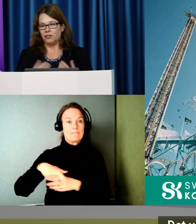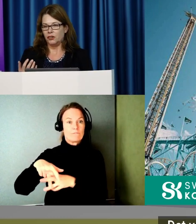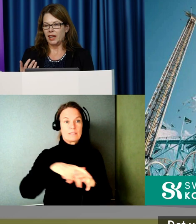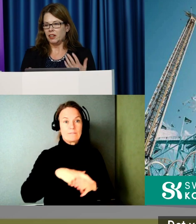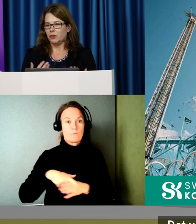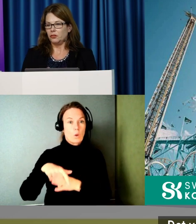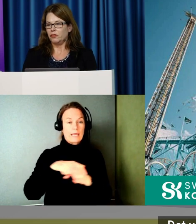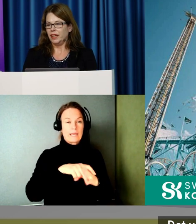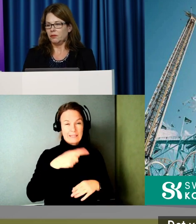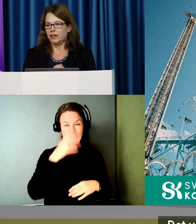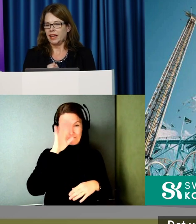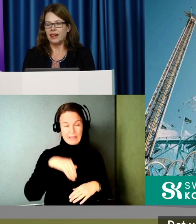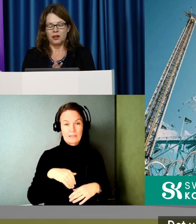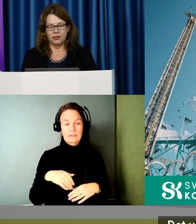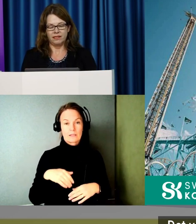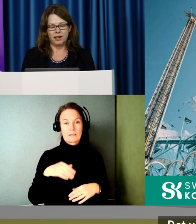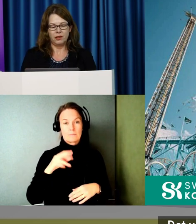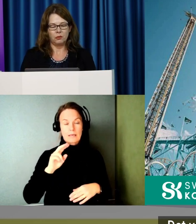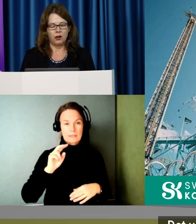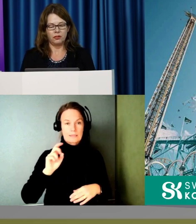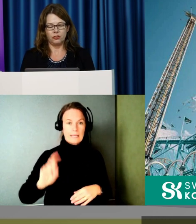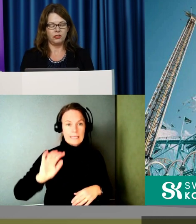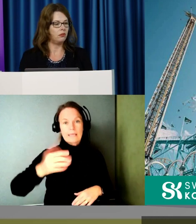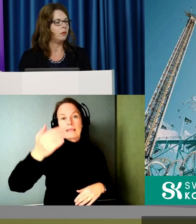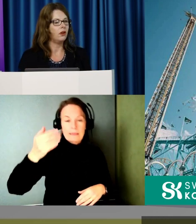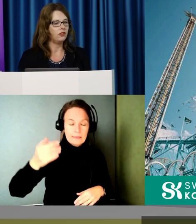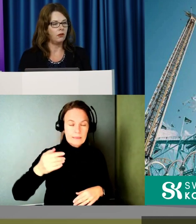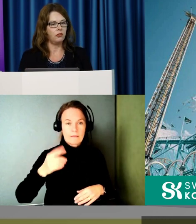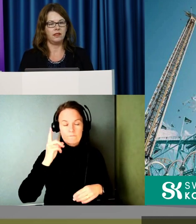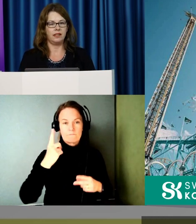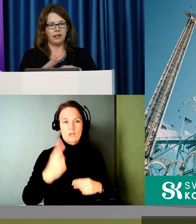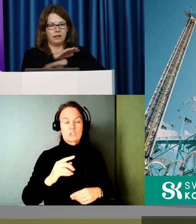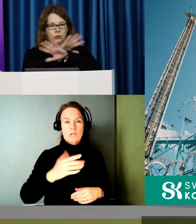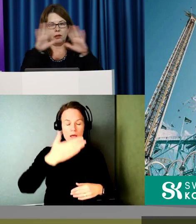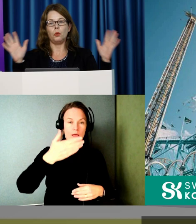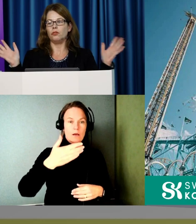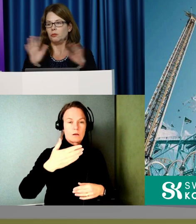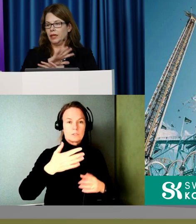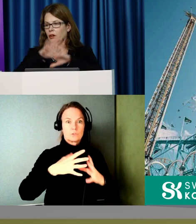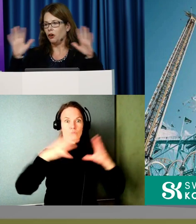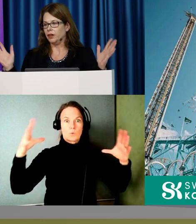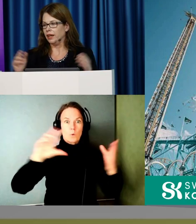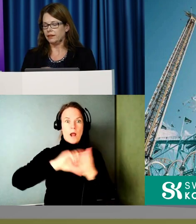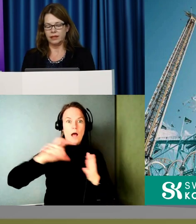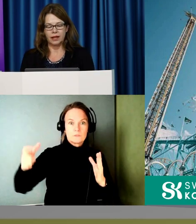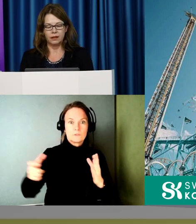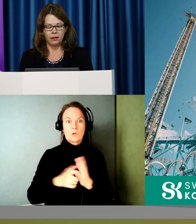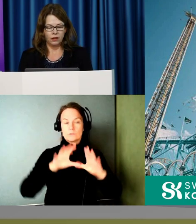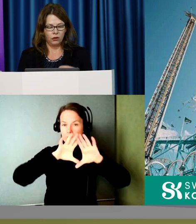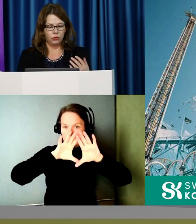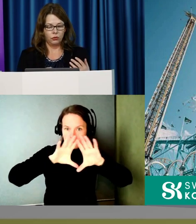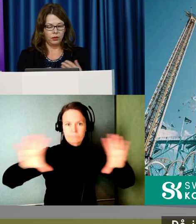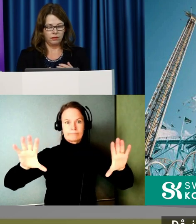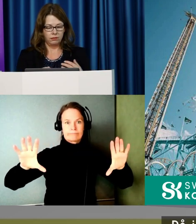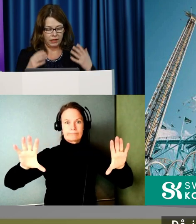det vet ni ju själva när man surfar in, man ska handla någonting trevligt och bra. Och det första som man möts av, det är oftast en jättestor annons som ligger över hela sidan.